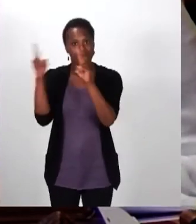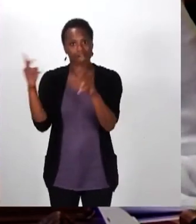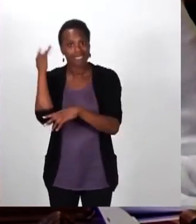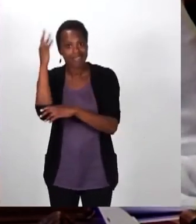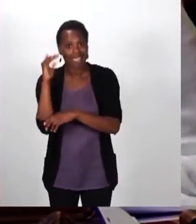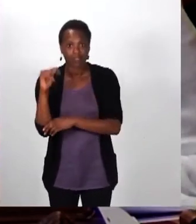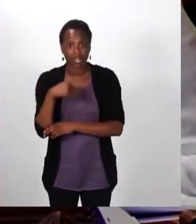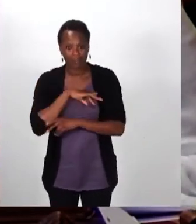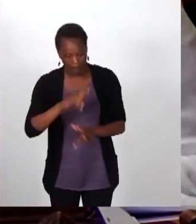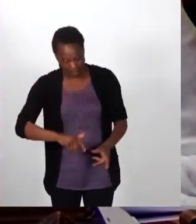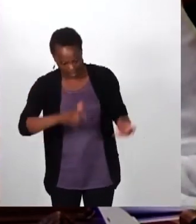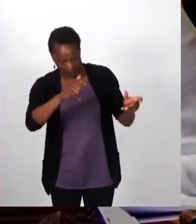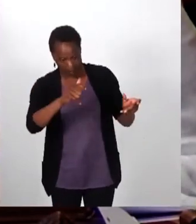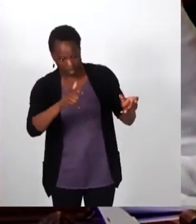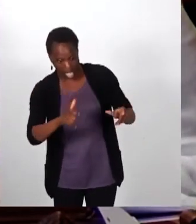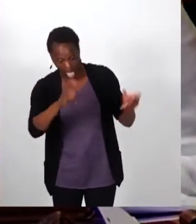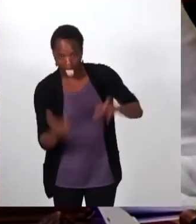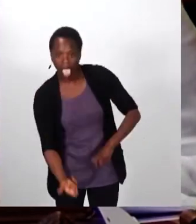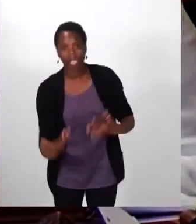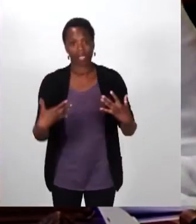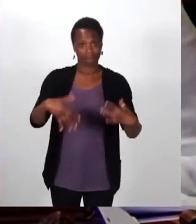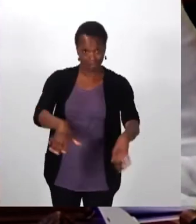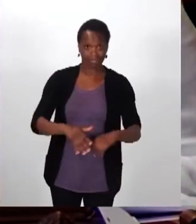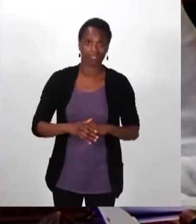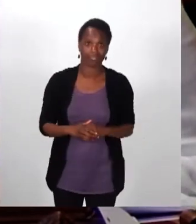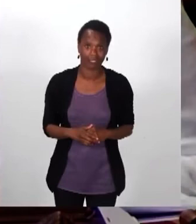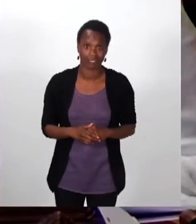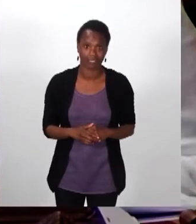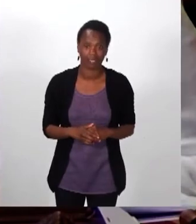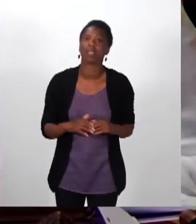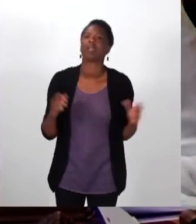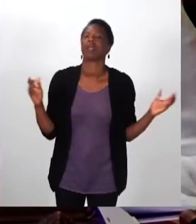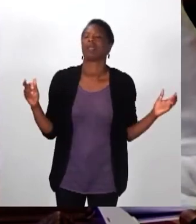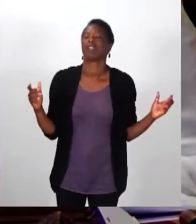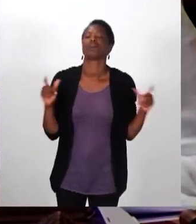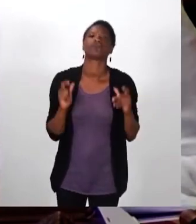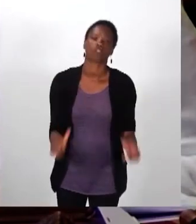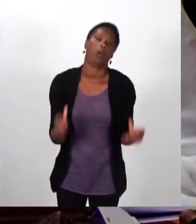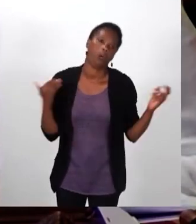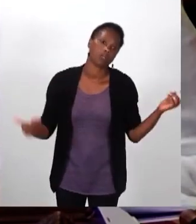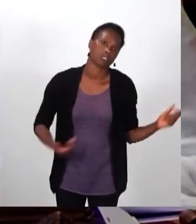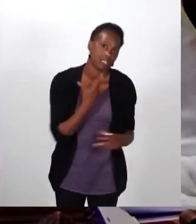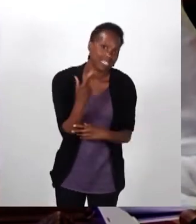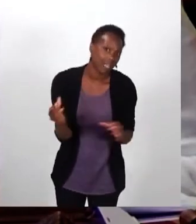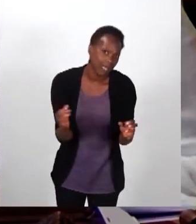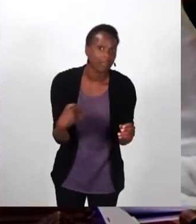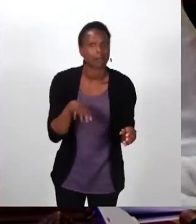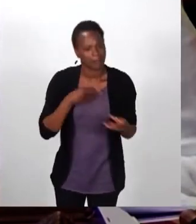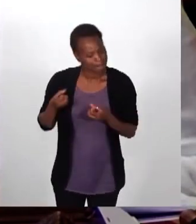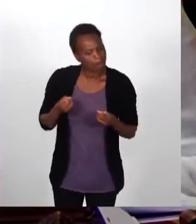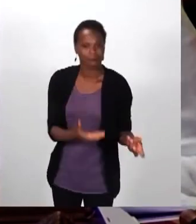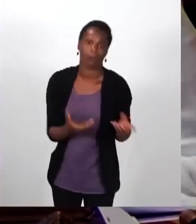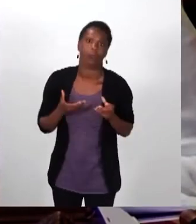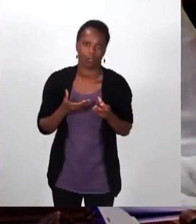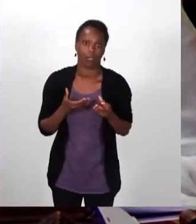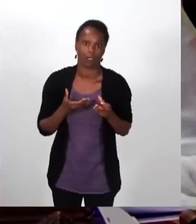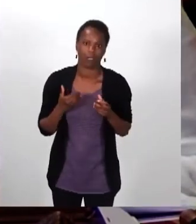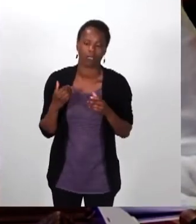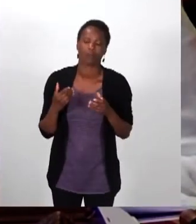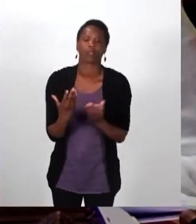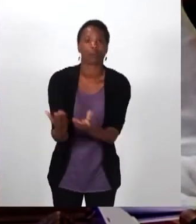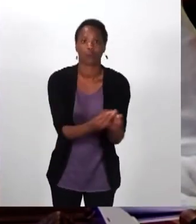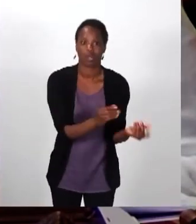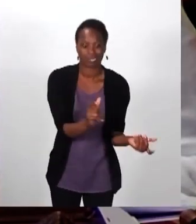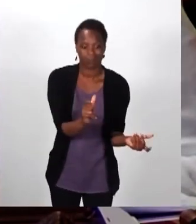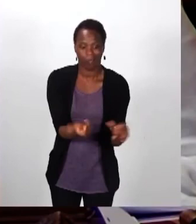immeubles qui, concomitamment, étaient tombés, avec pas de victimes graves, mais des difficultés personnelles très graves qui ont suivi pour les habitants,